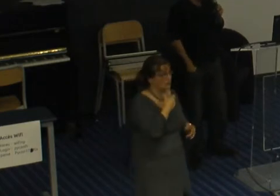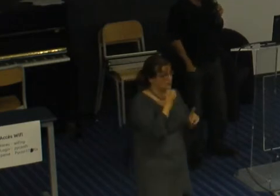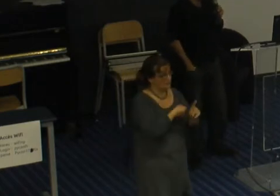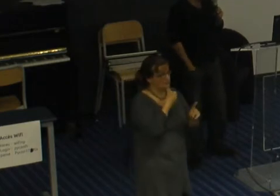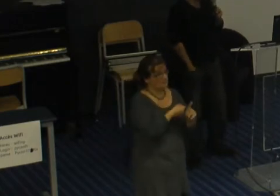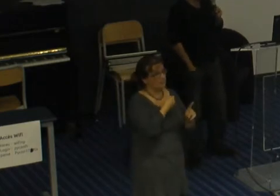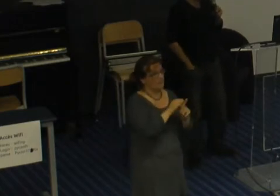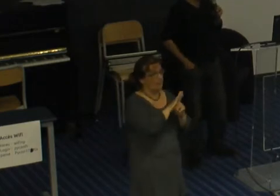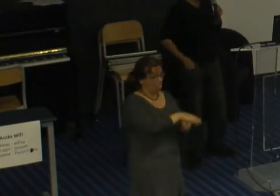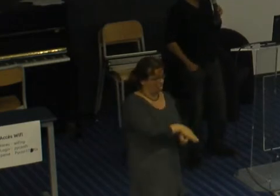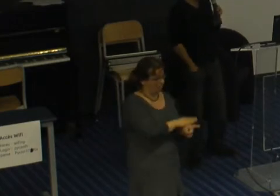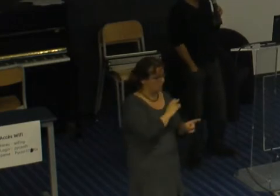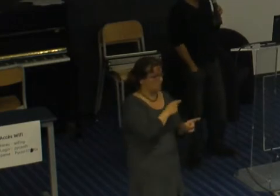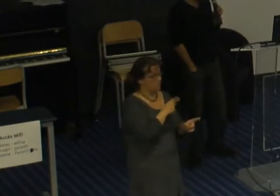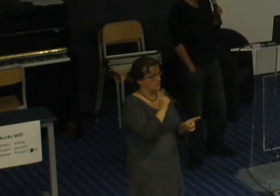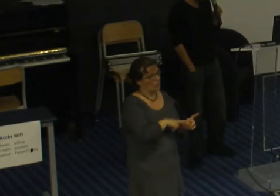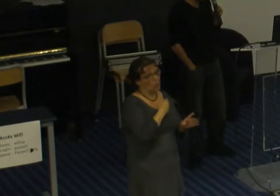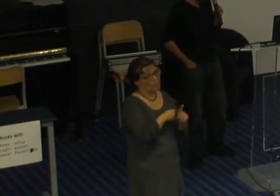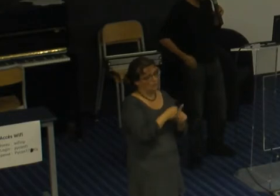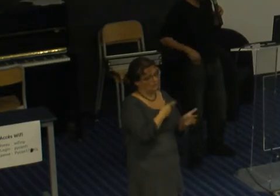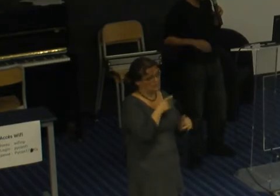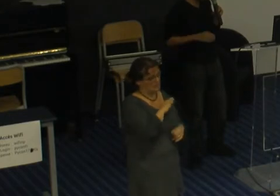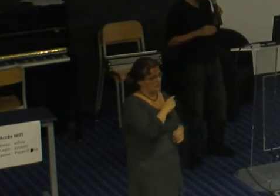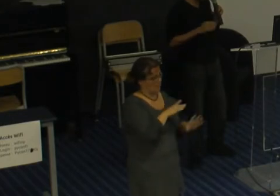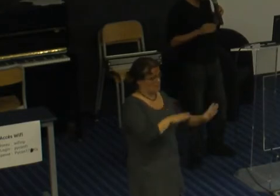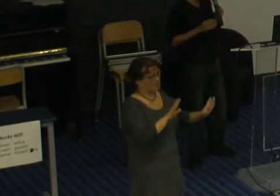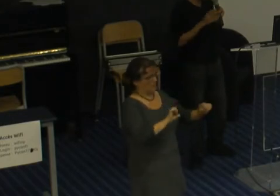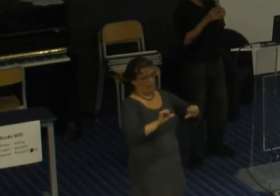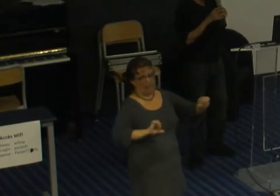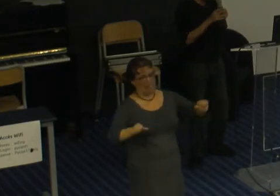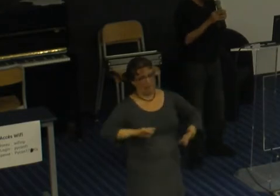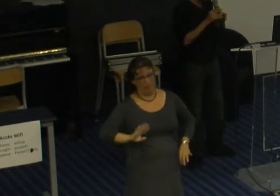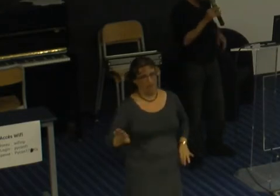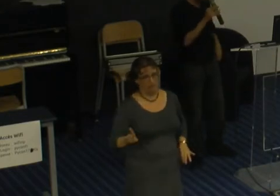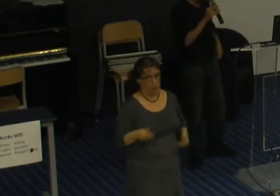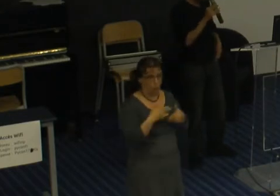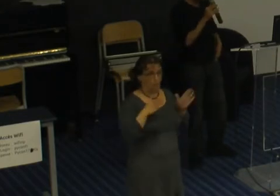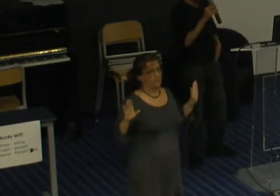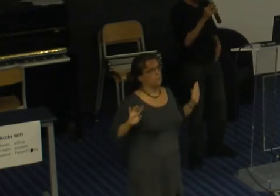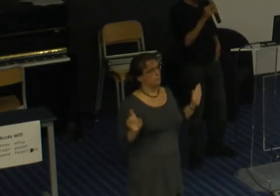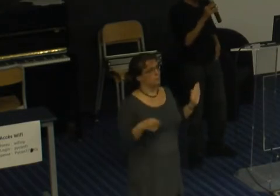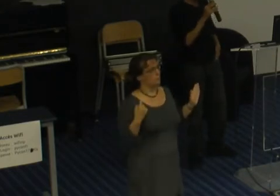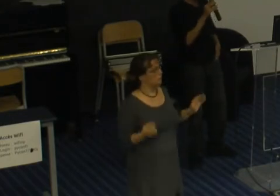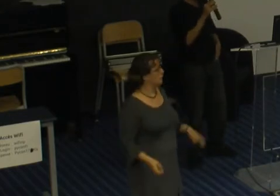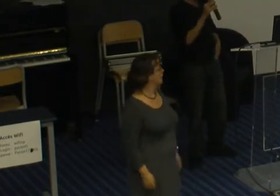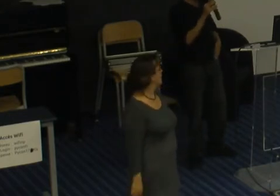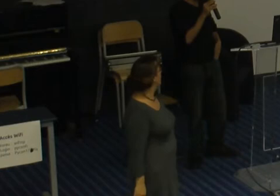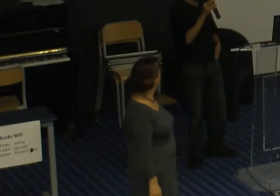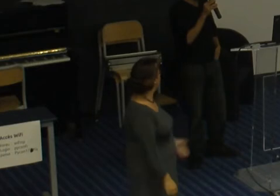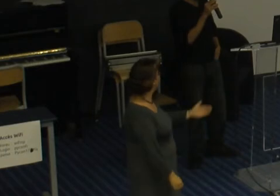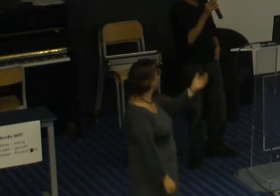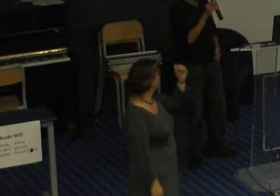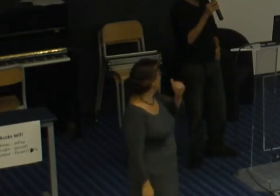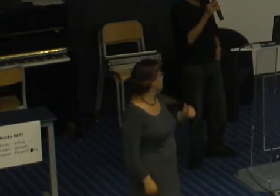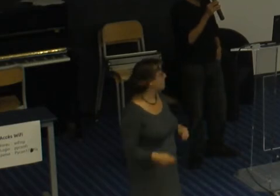jamais des bâtons dans les roues dans les autres luttes c'est totalement contre-productif il y a aussi une